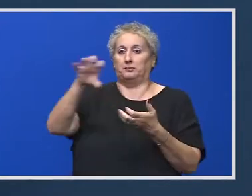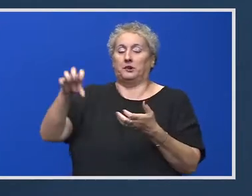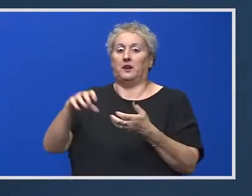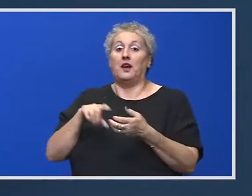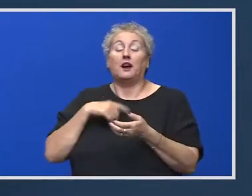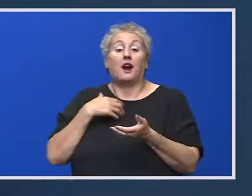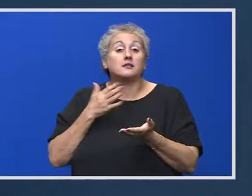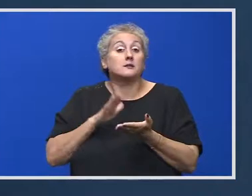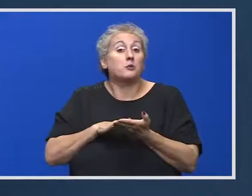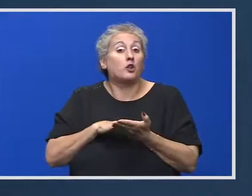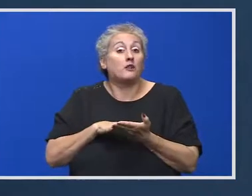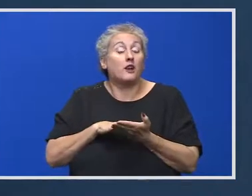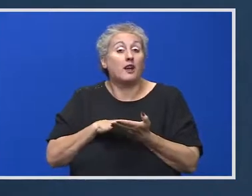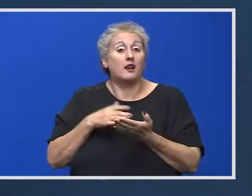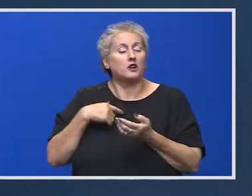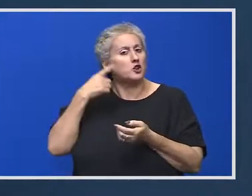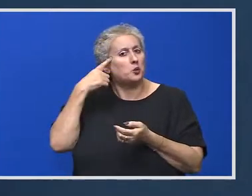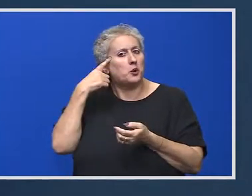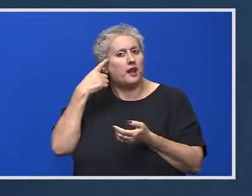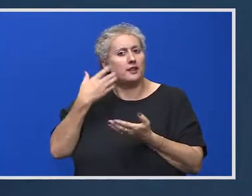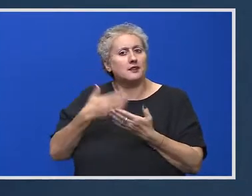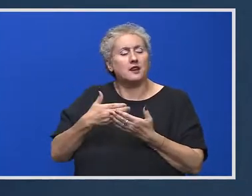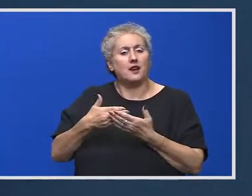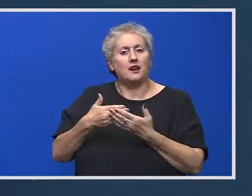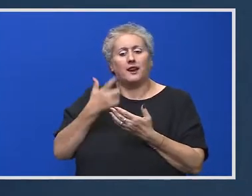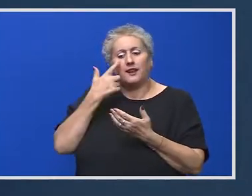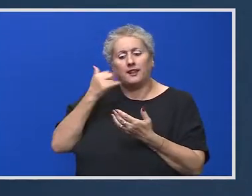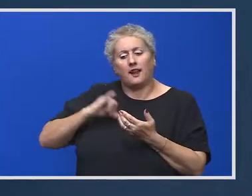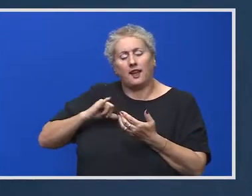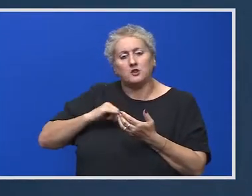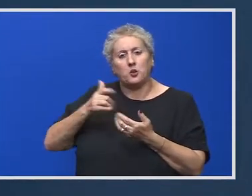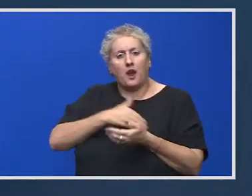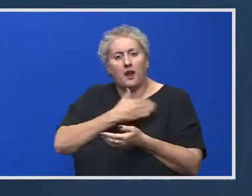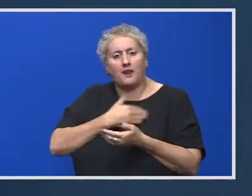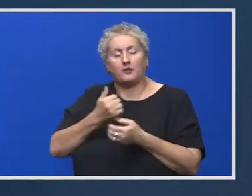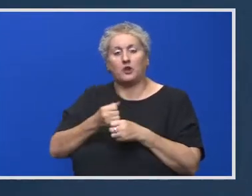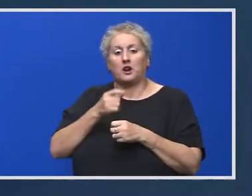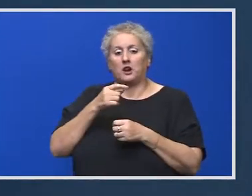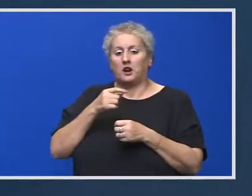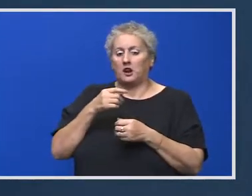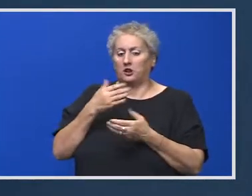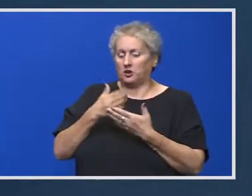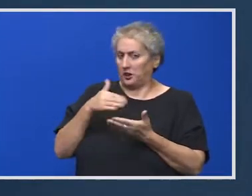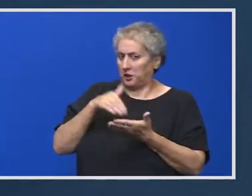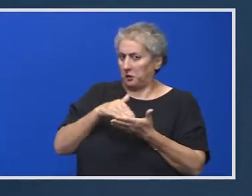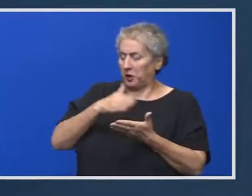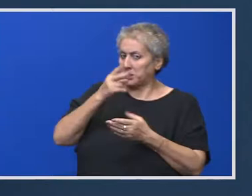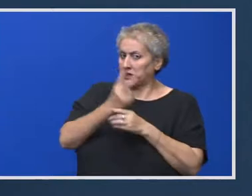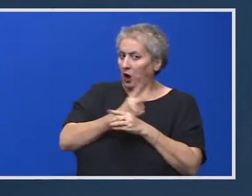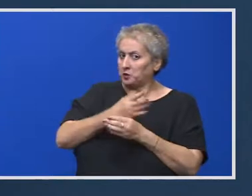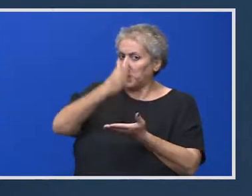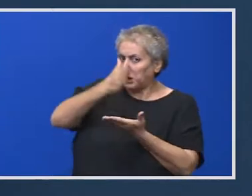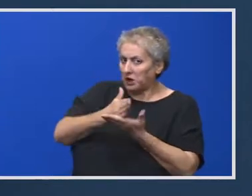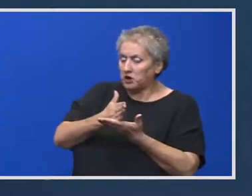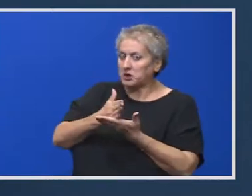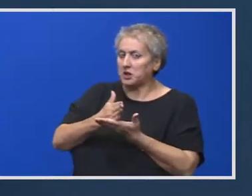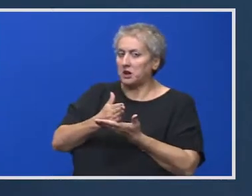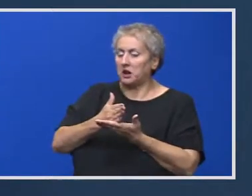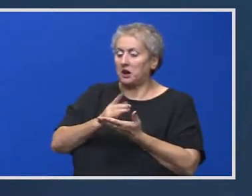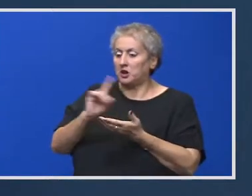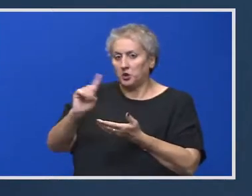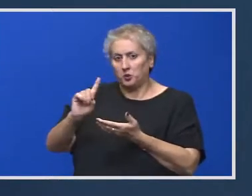Care sunt argumentele? De ce nu considerați în interesul elevului și de ce trebuie să decidă statul ăsta și nu elevul sau părinții